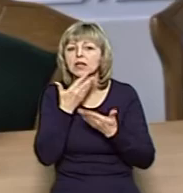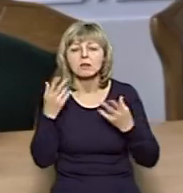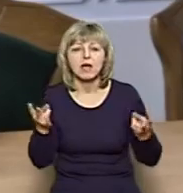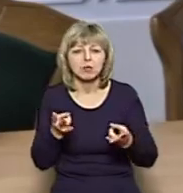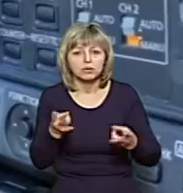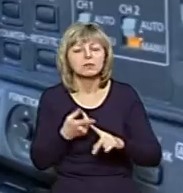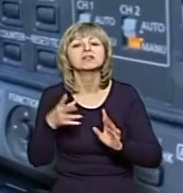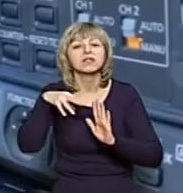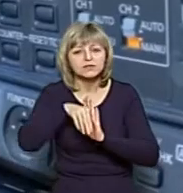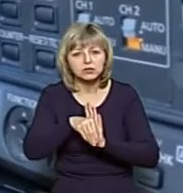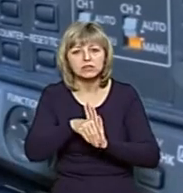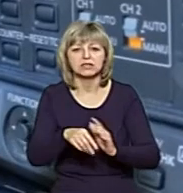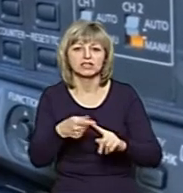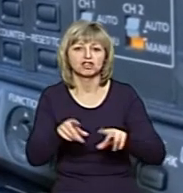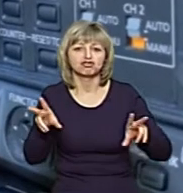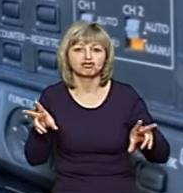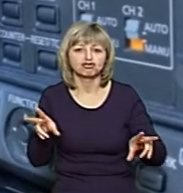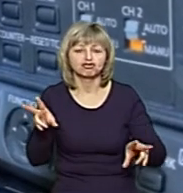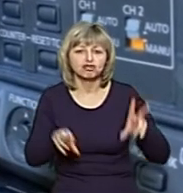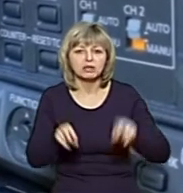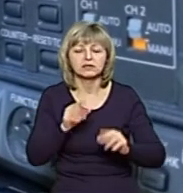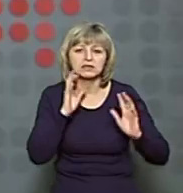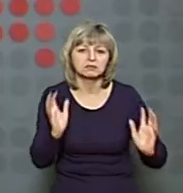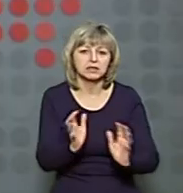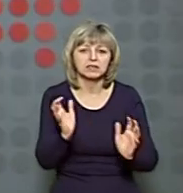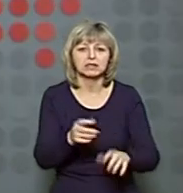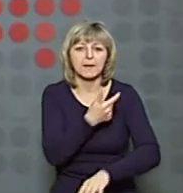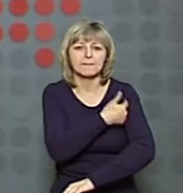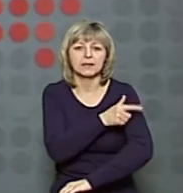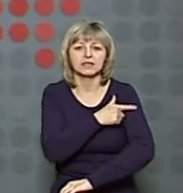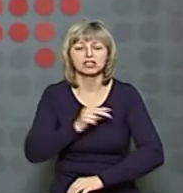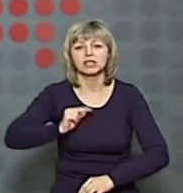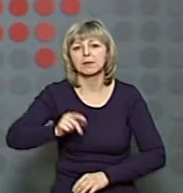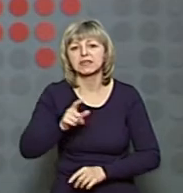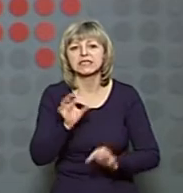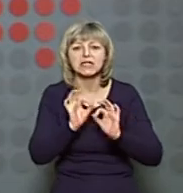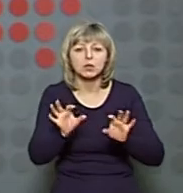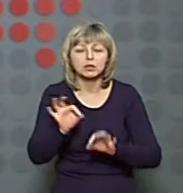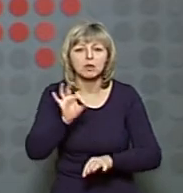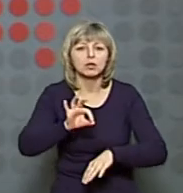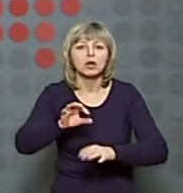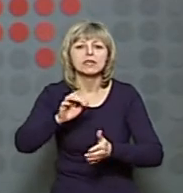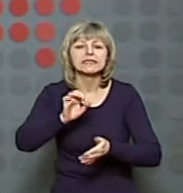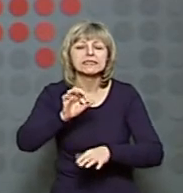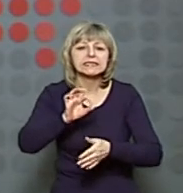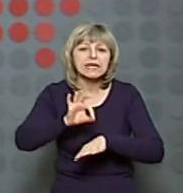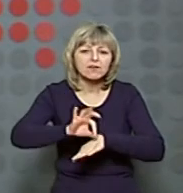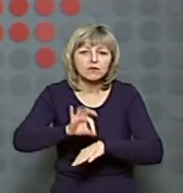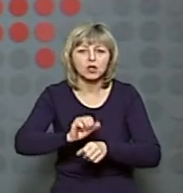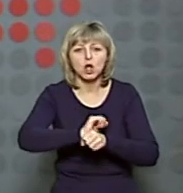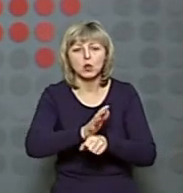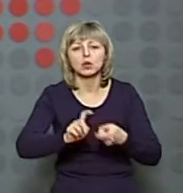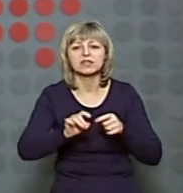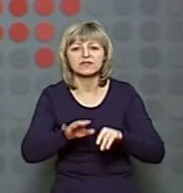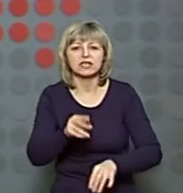в тому числі шанс зберегти медичних працівників. За коментарем з приводу захворювання на коронавірус чотирьох